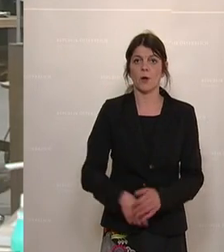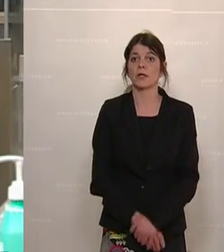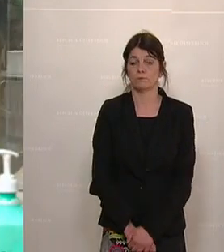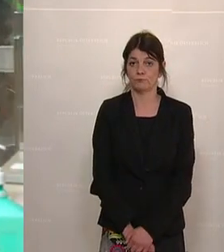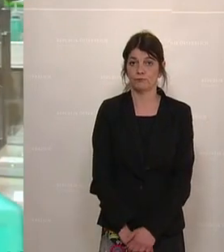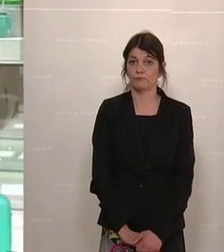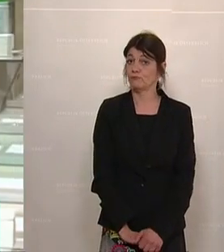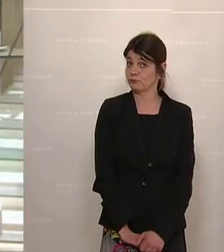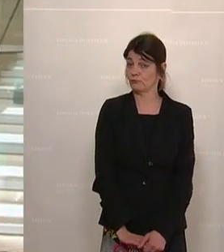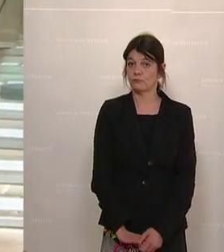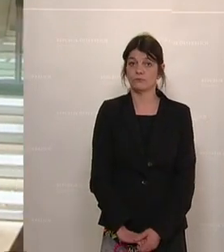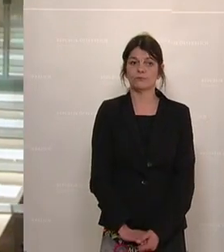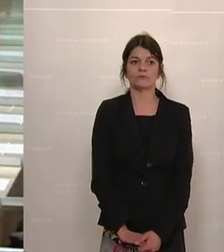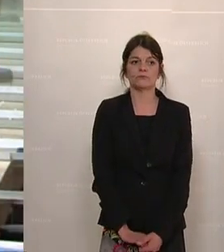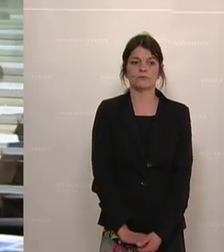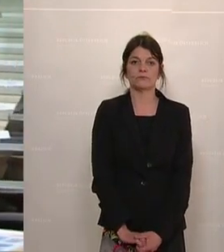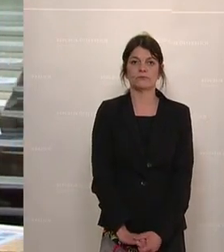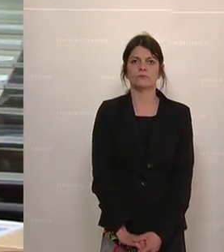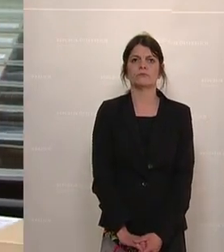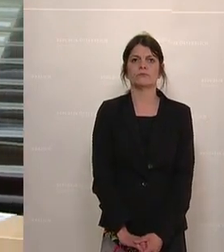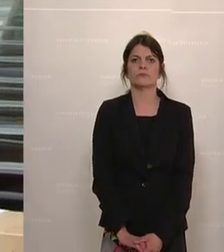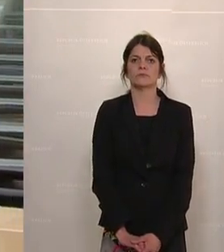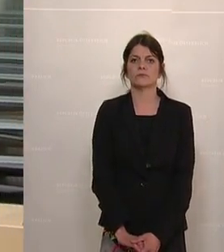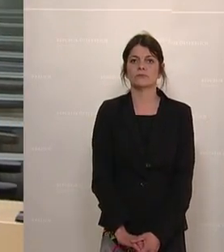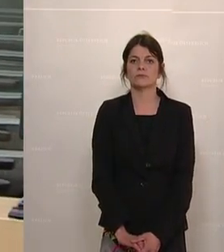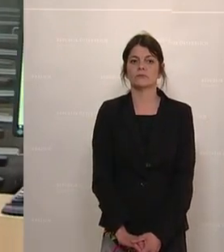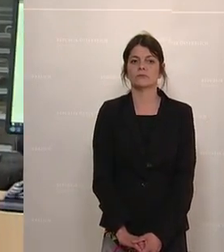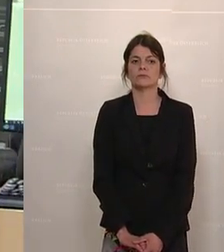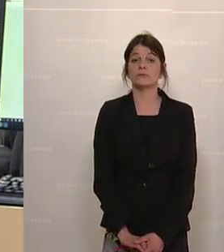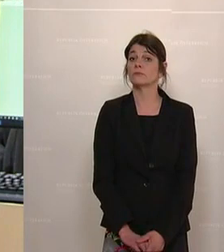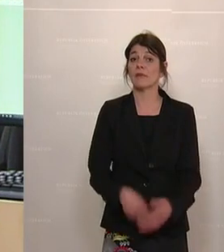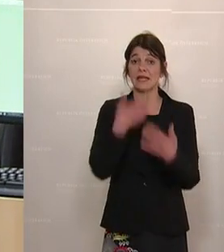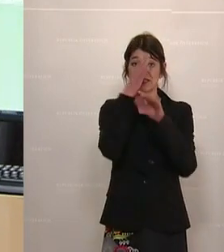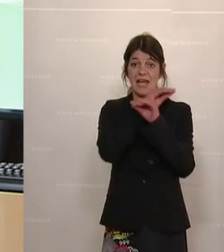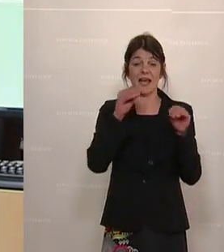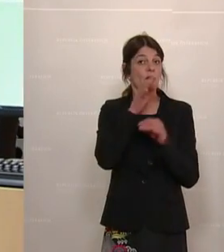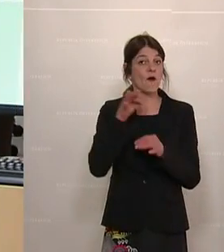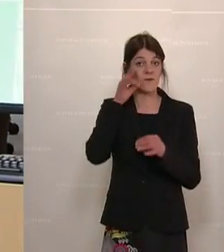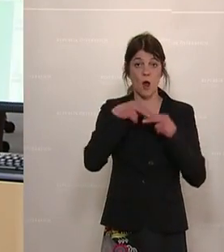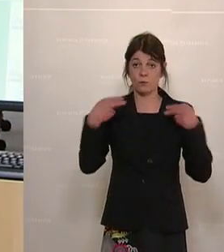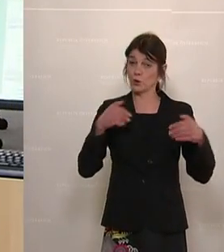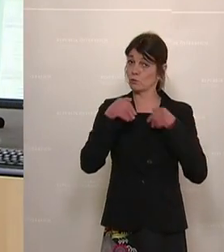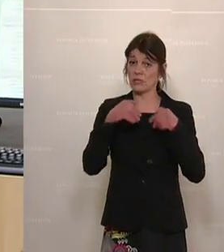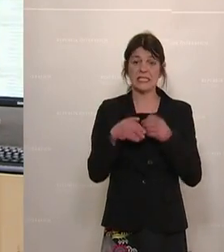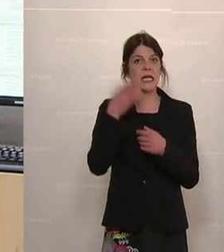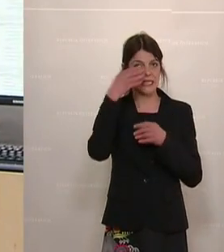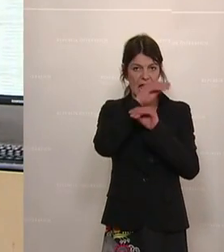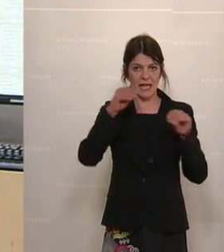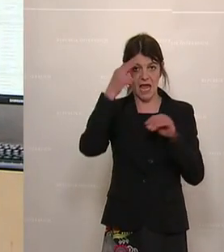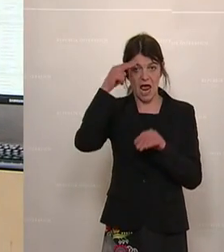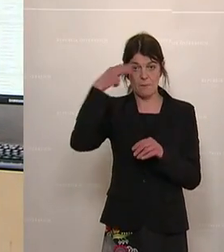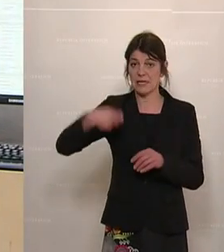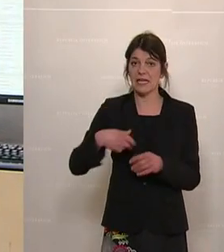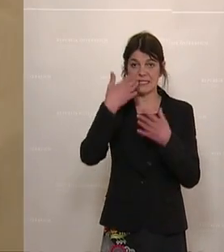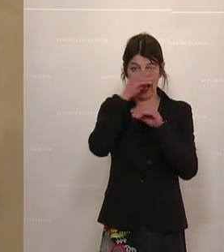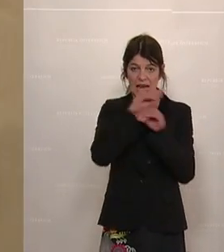und Harald Stephan, Justizsprecher der FPÖ, ist am Wort. Sehr geehrte Frau Bundesminister, sehr geehrter Herr Präsident, sehr geehrte